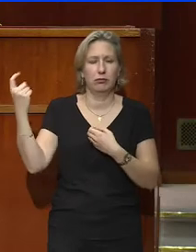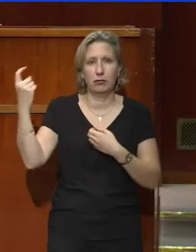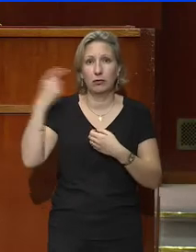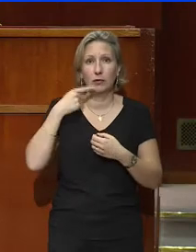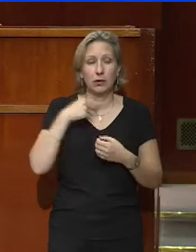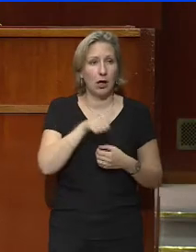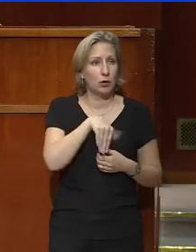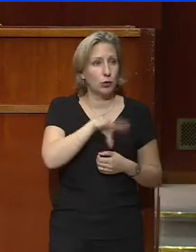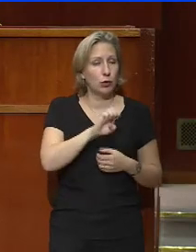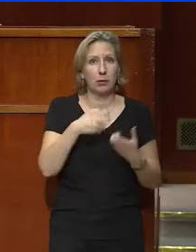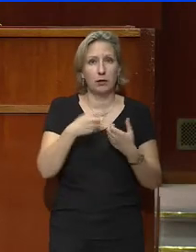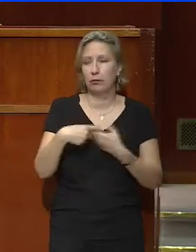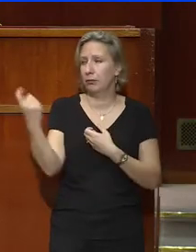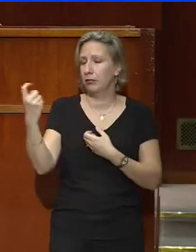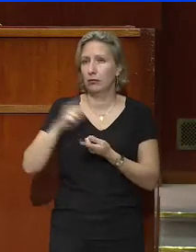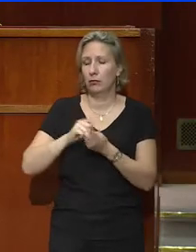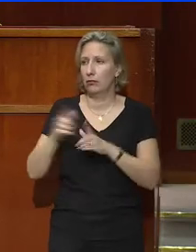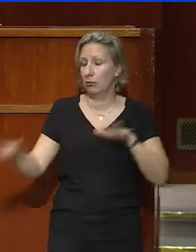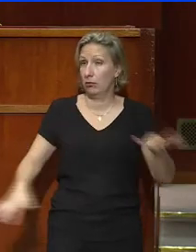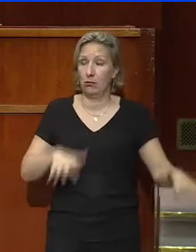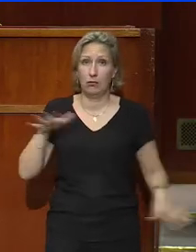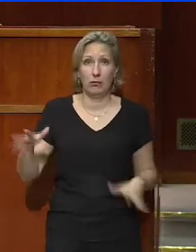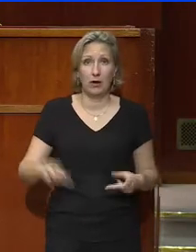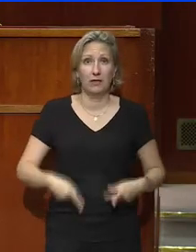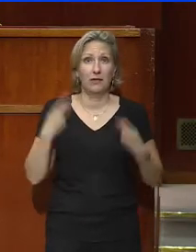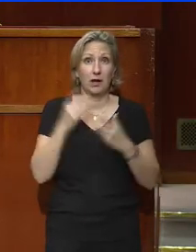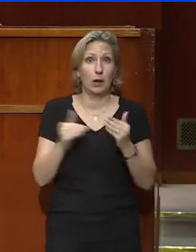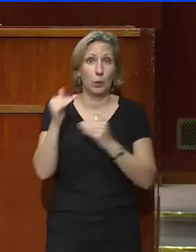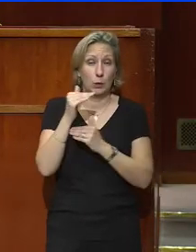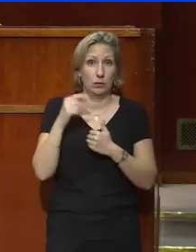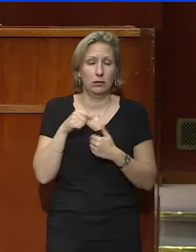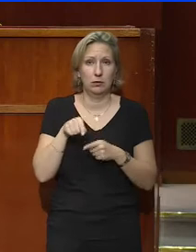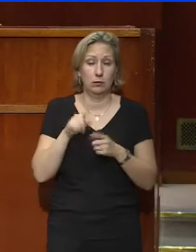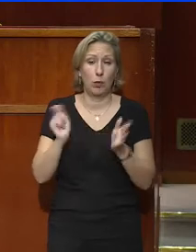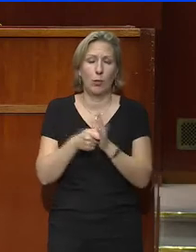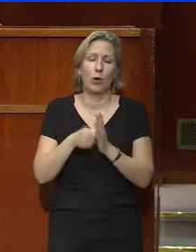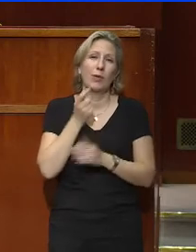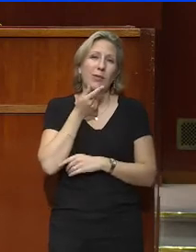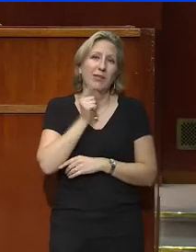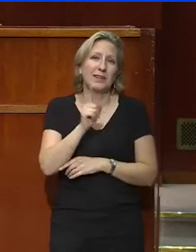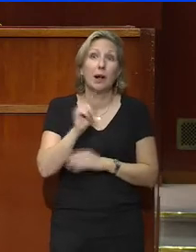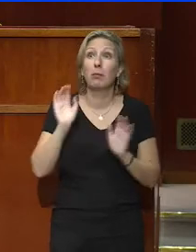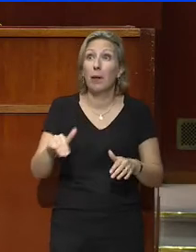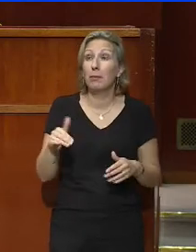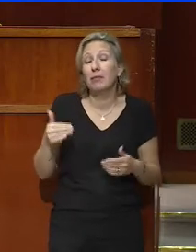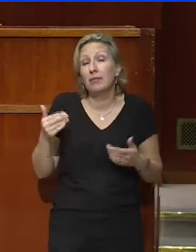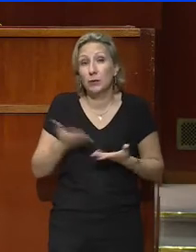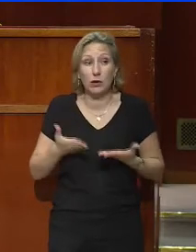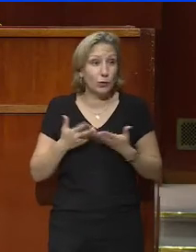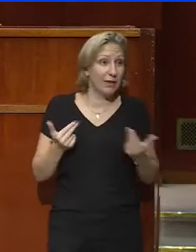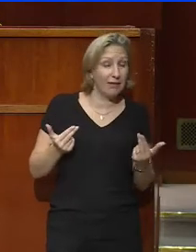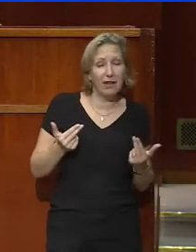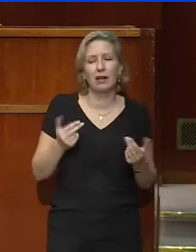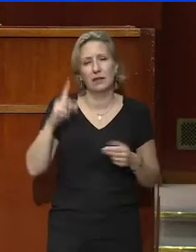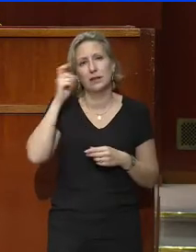'enfance et se retrouvent brutalement propulsés dans la vie d'adulte. Un passage qui n'est jamais facile, même quand tout va bien. Un